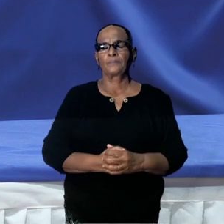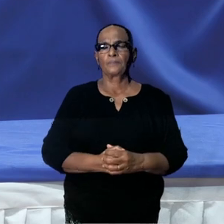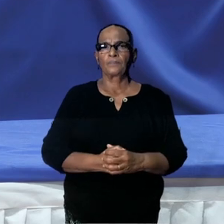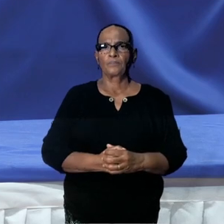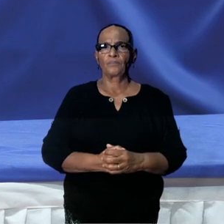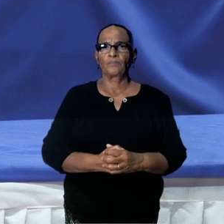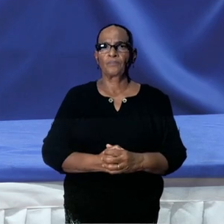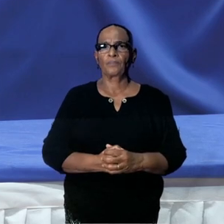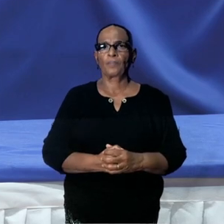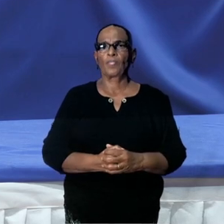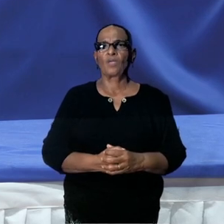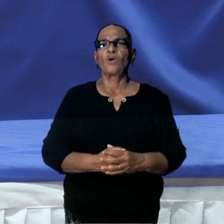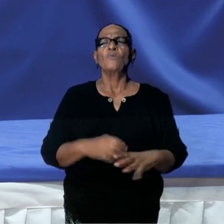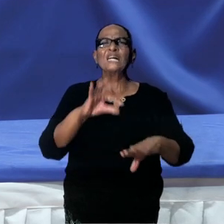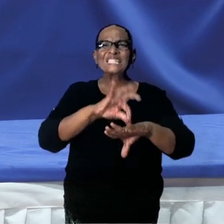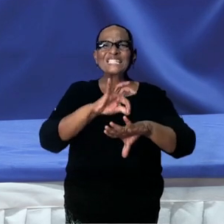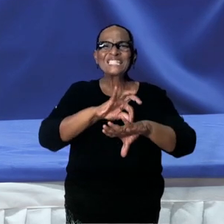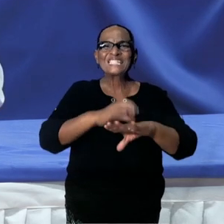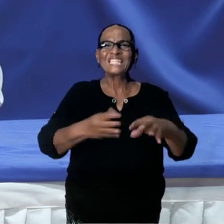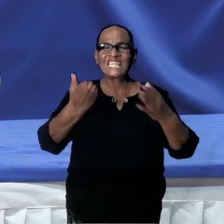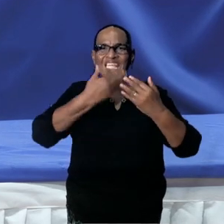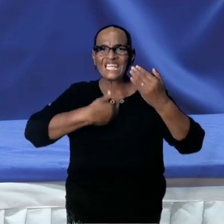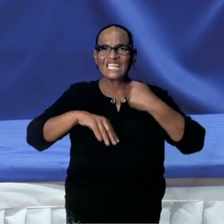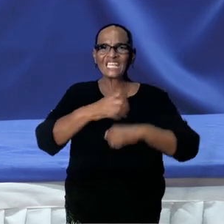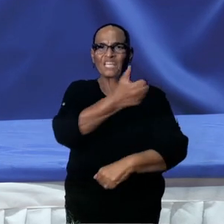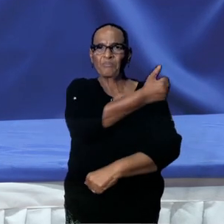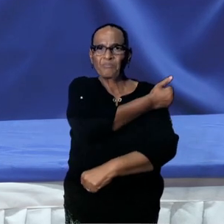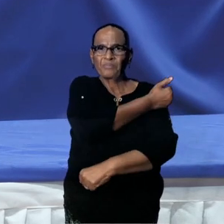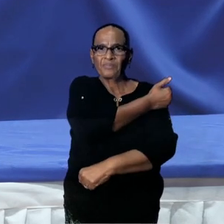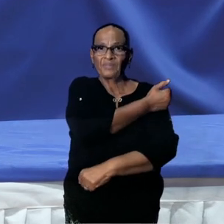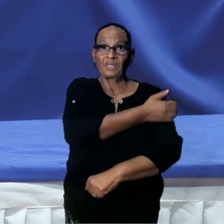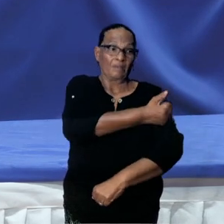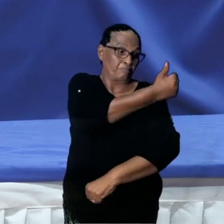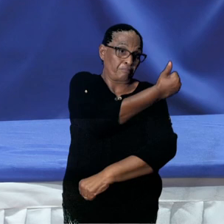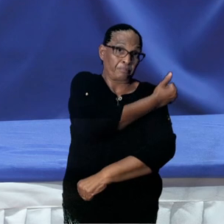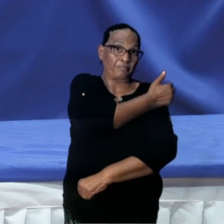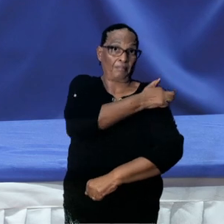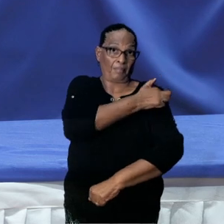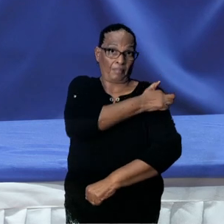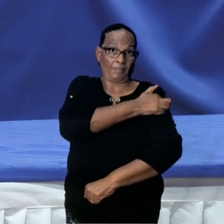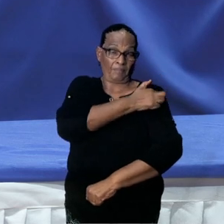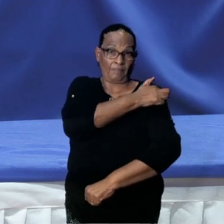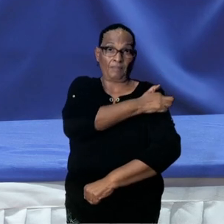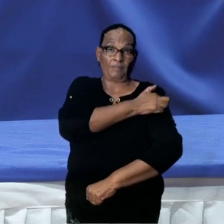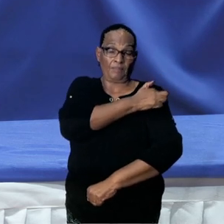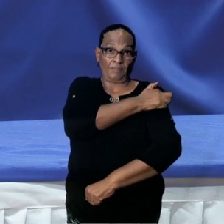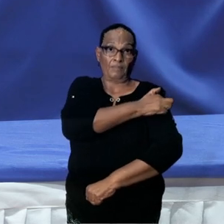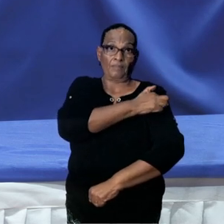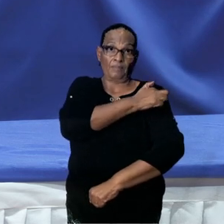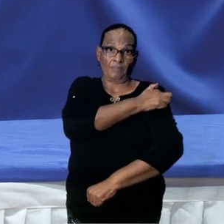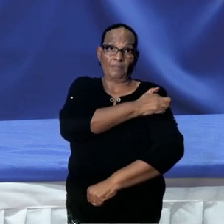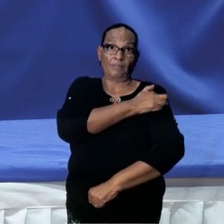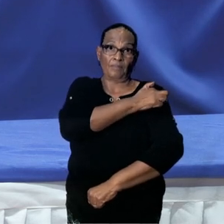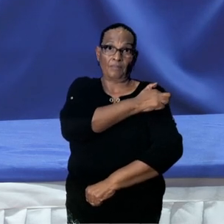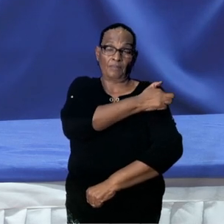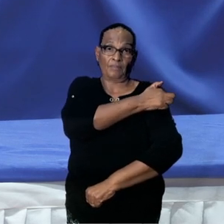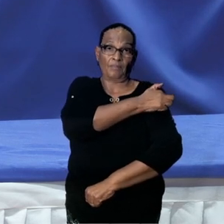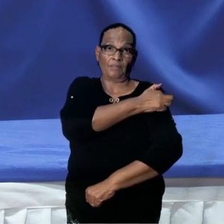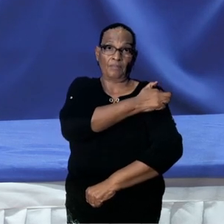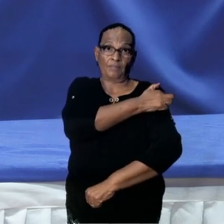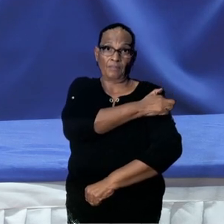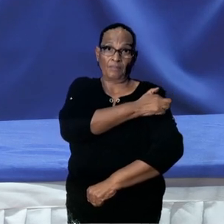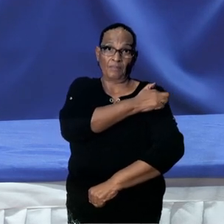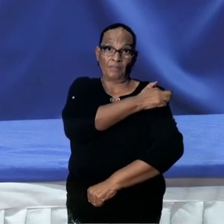Over de bijwerkingen. Ter plekke waar er gevaccineerd zal worden, is er